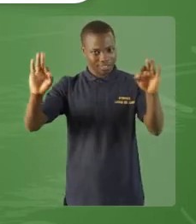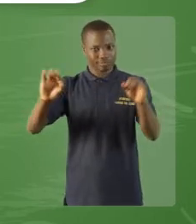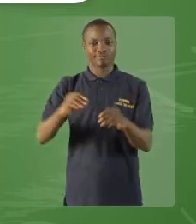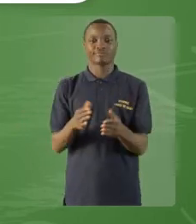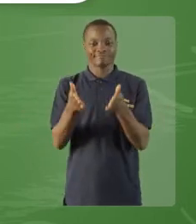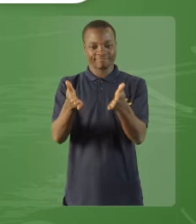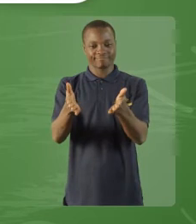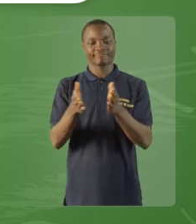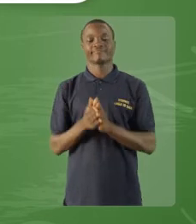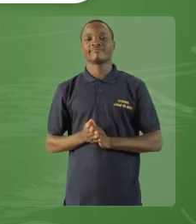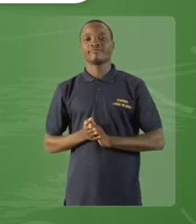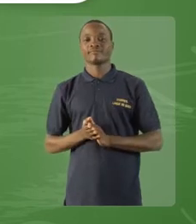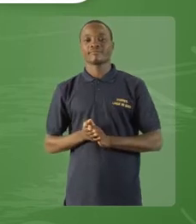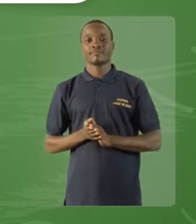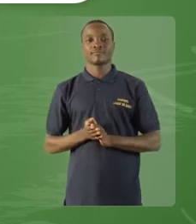Lesquels?